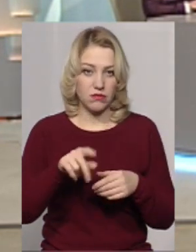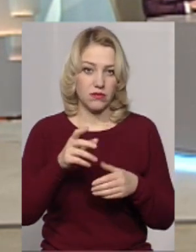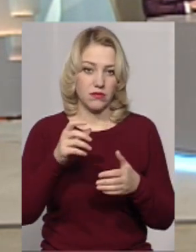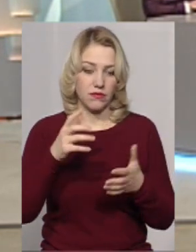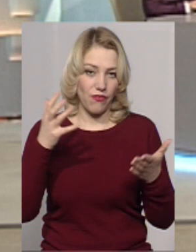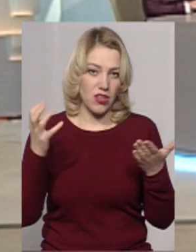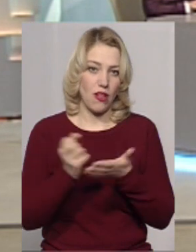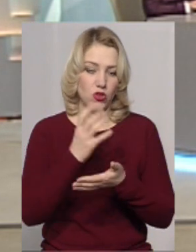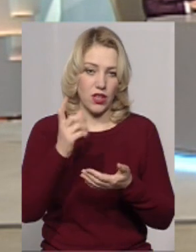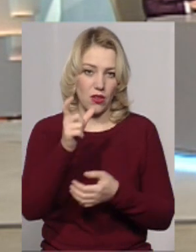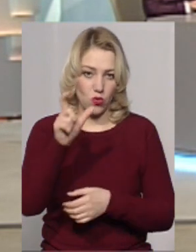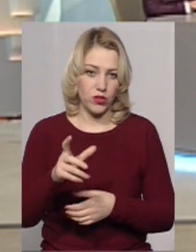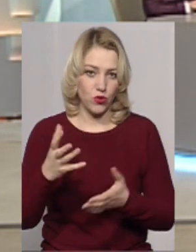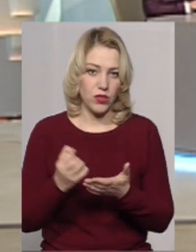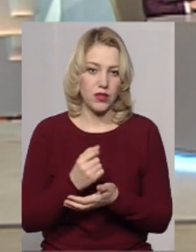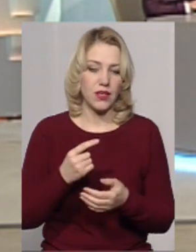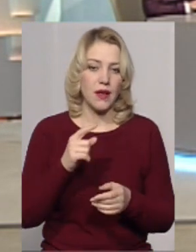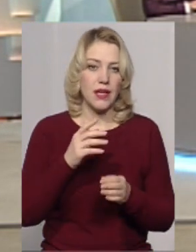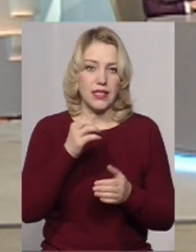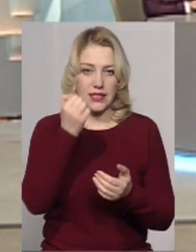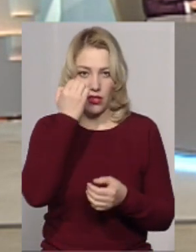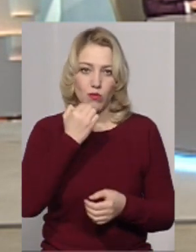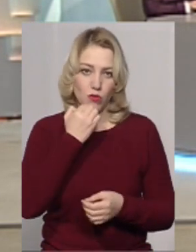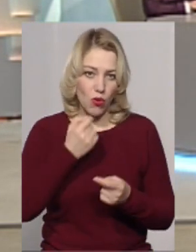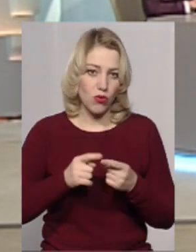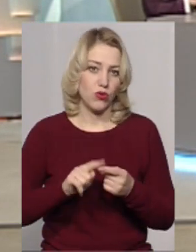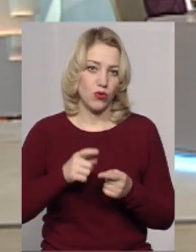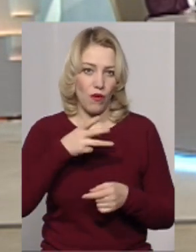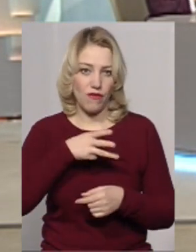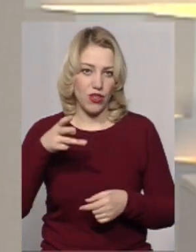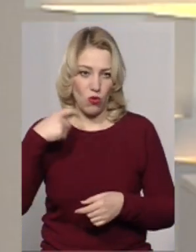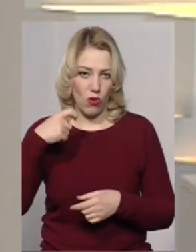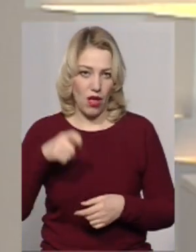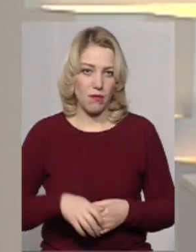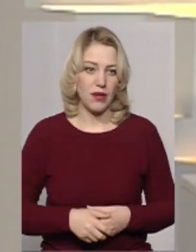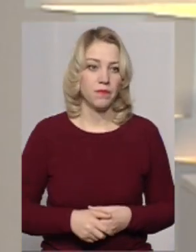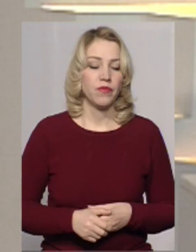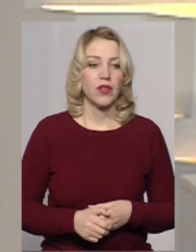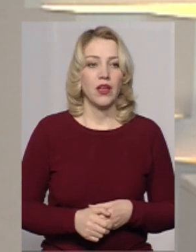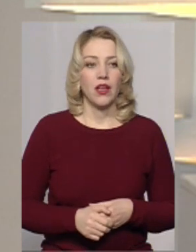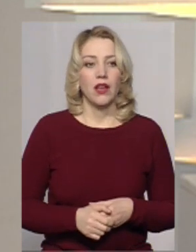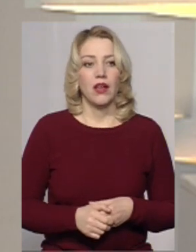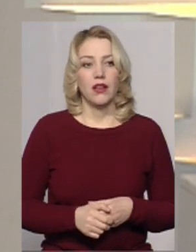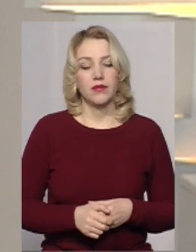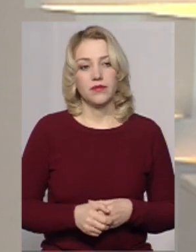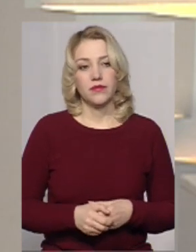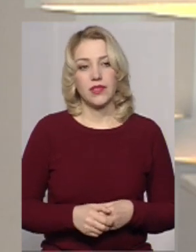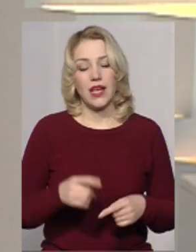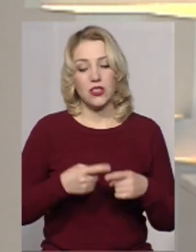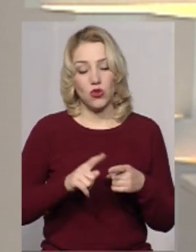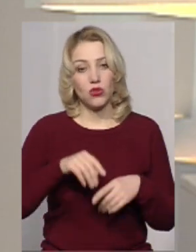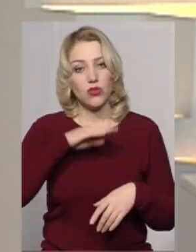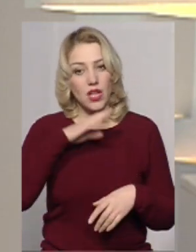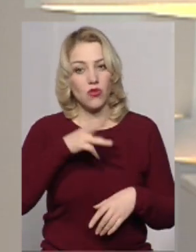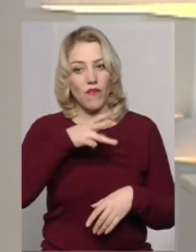відеокамер, і так само громадянин поніс своє покарання. А це достатня, от відеофіксація,